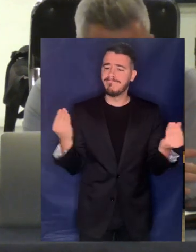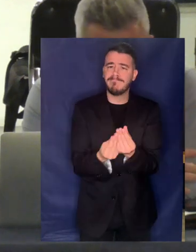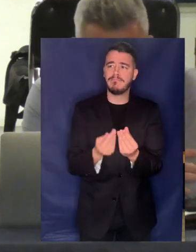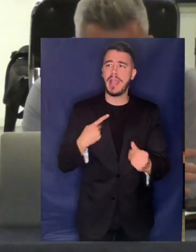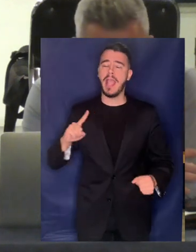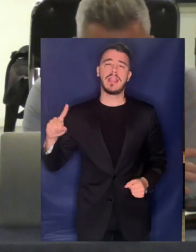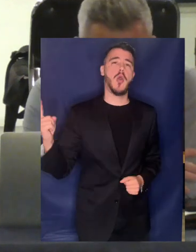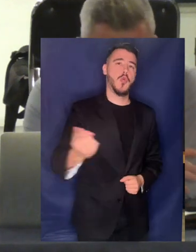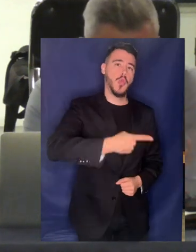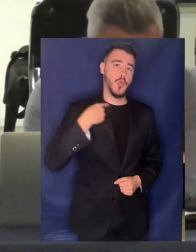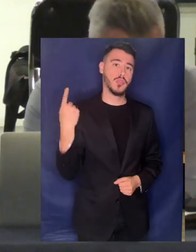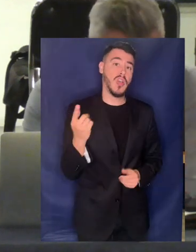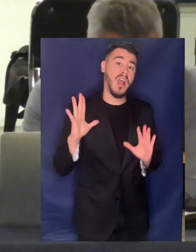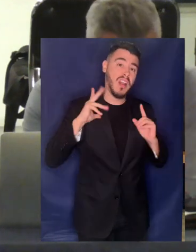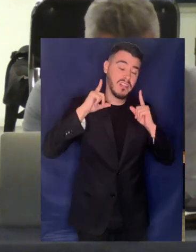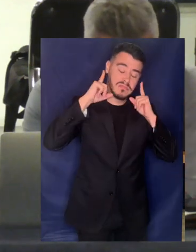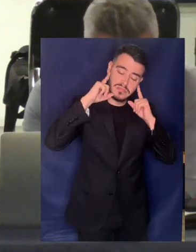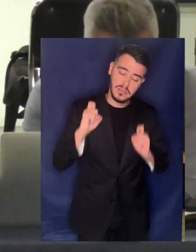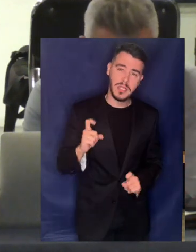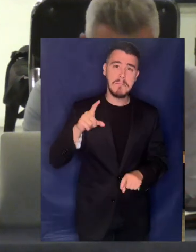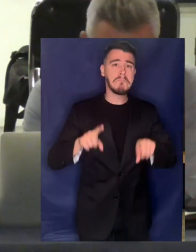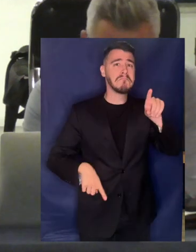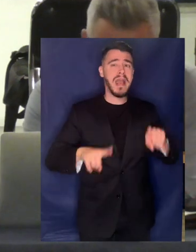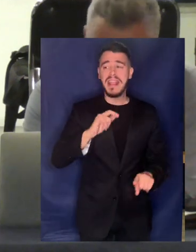όμως δεν έχουν πρόσβαση όλοι